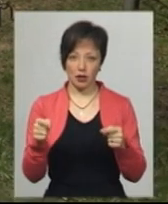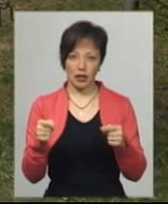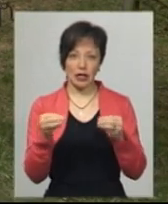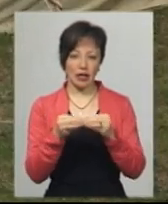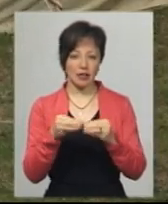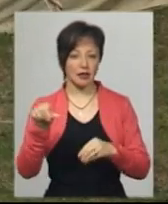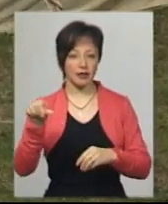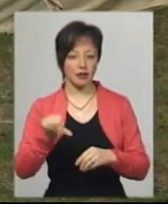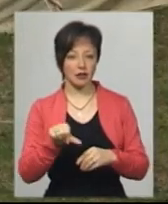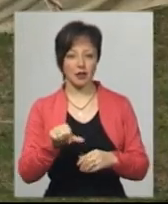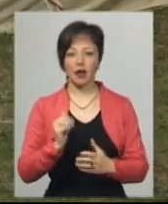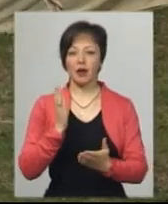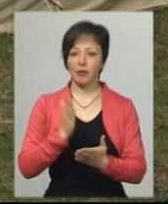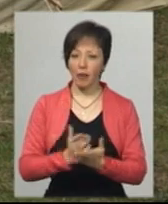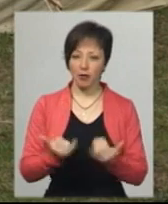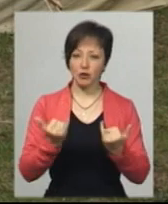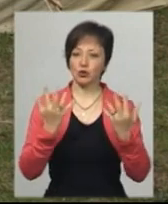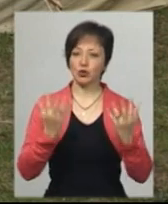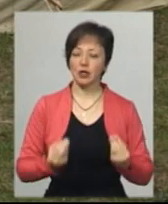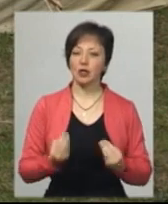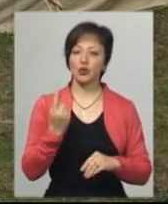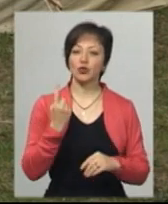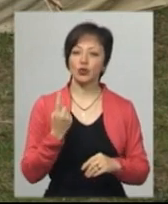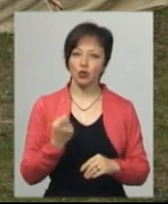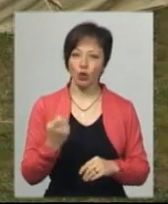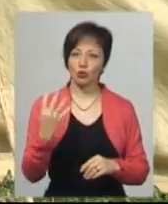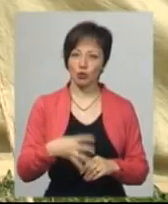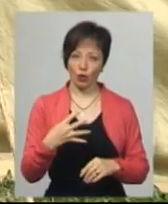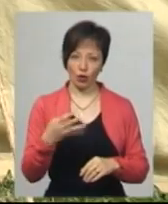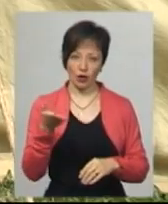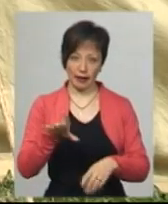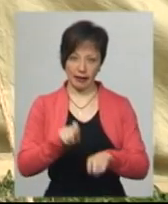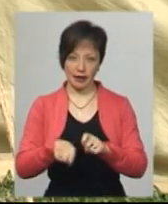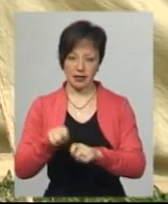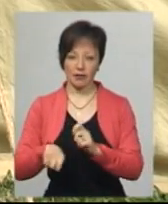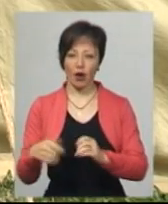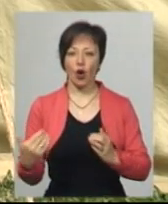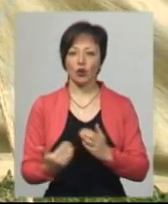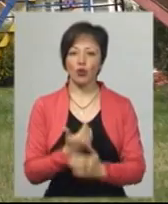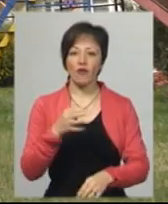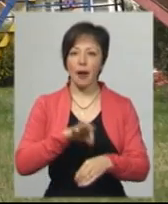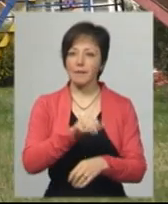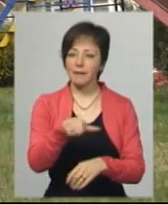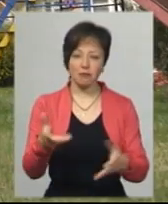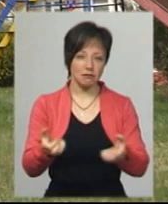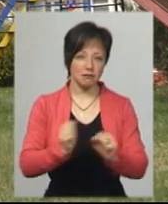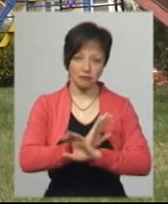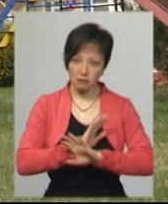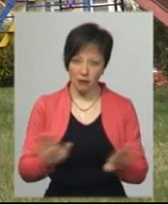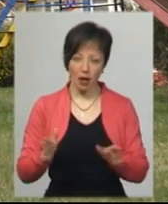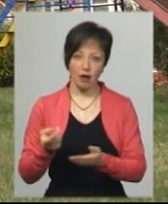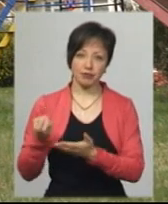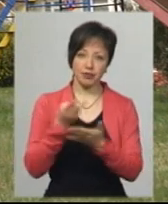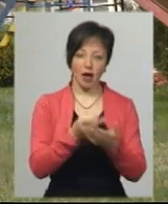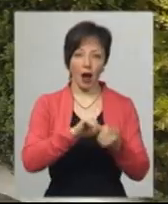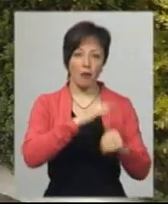10 хвилин. Маємо на сьогоднішній день 140 тестів. Нових пацієнтів рай лікарня не приймає. Їх доправляють або в Кам'янець